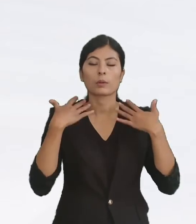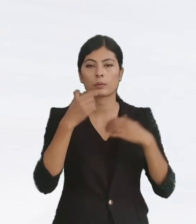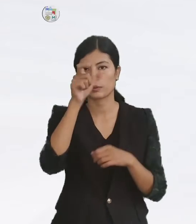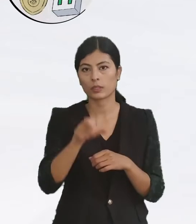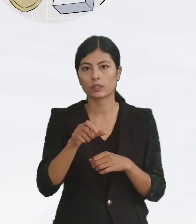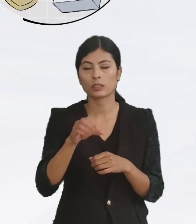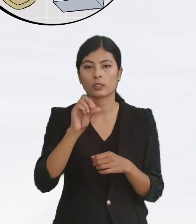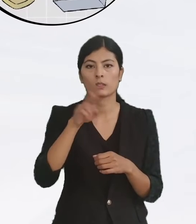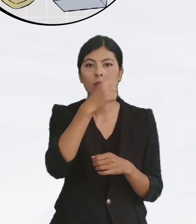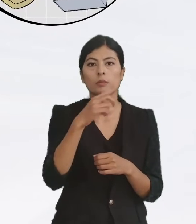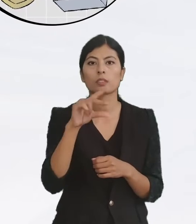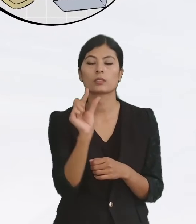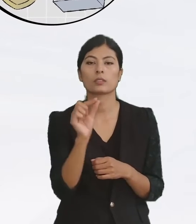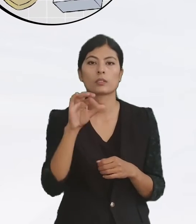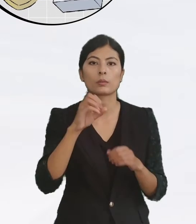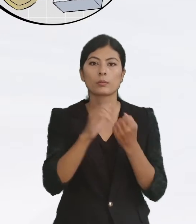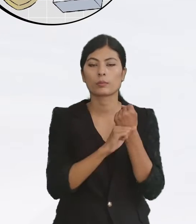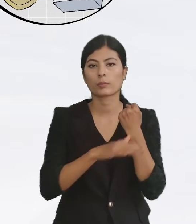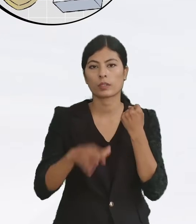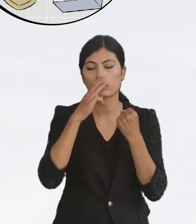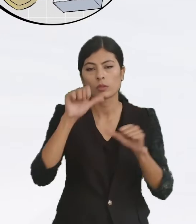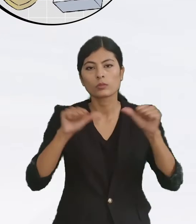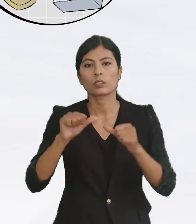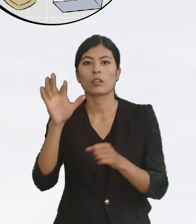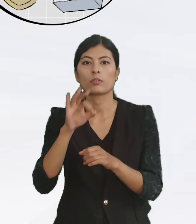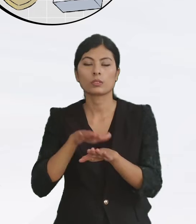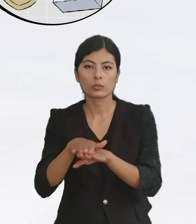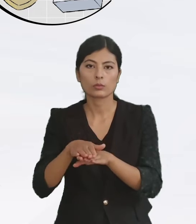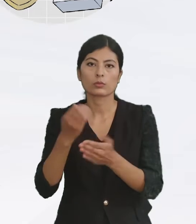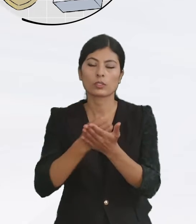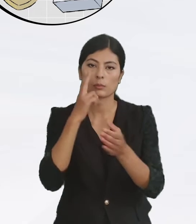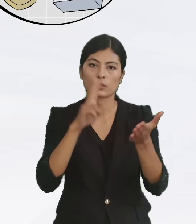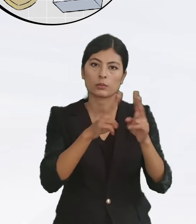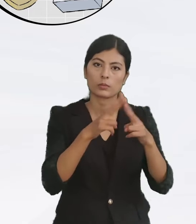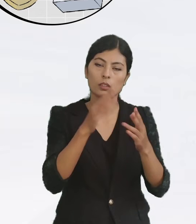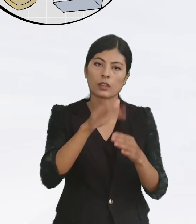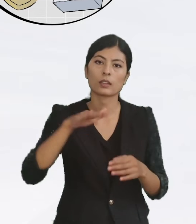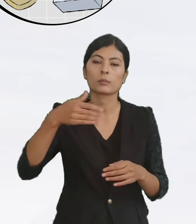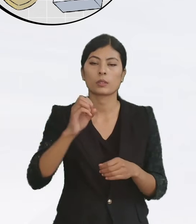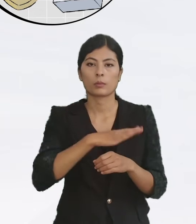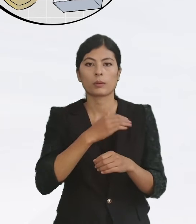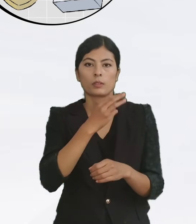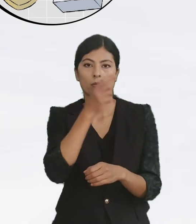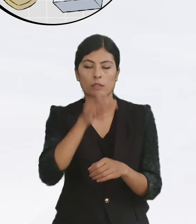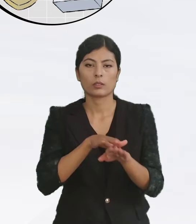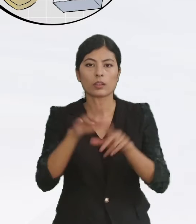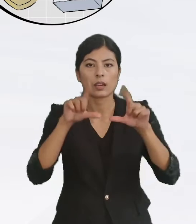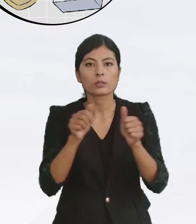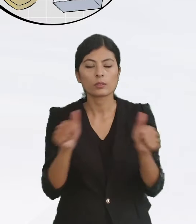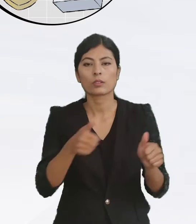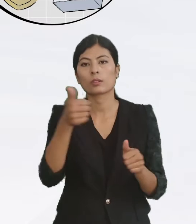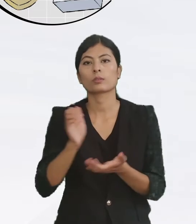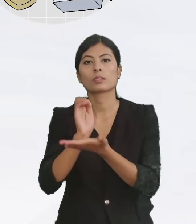प्रेशन प्रणाली में आवध जोन कोनो निकाय या संस्था के संपर्क में अयला बाद प्रभावित ब्यक्ती के आवे सकता अनुसार अन्य